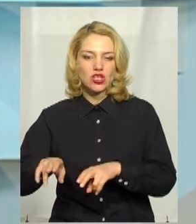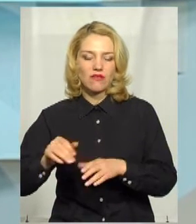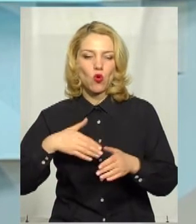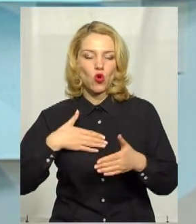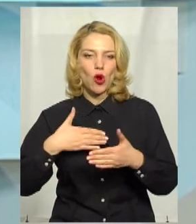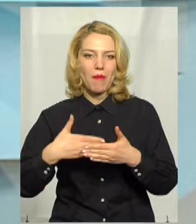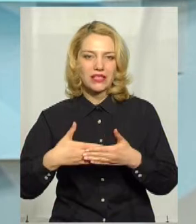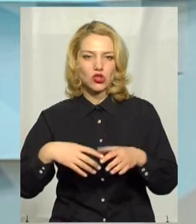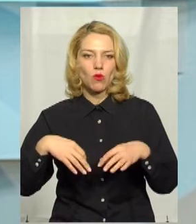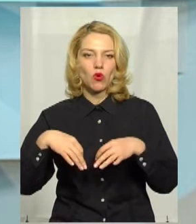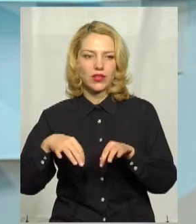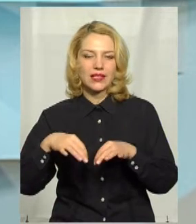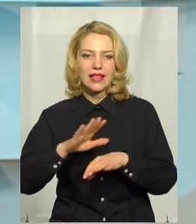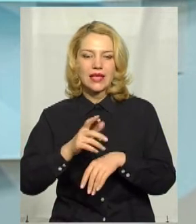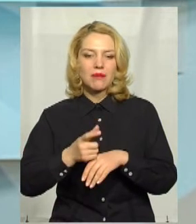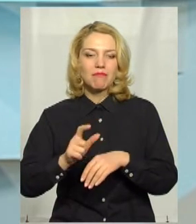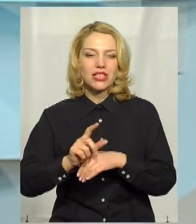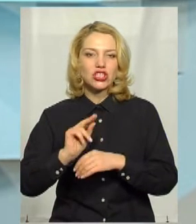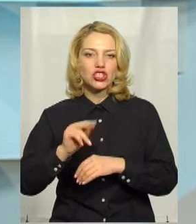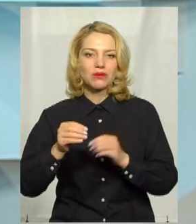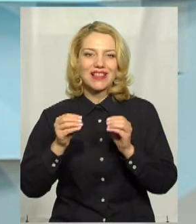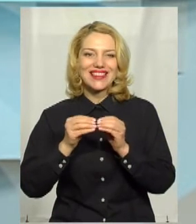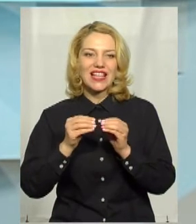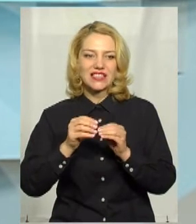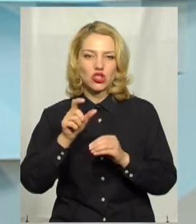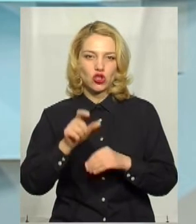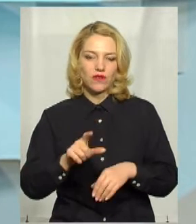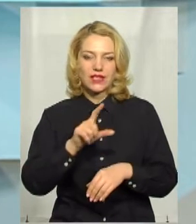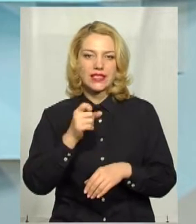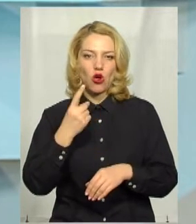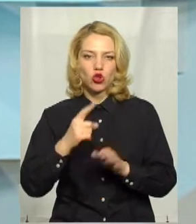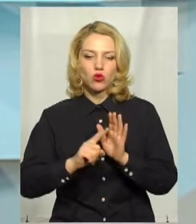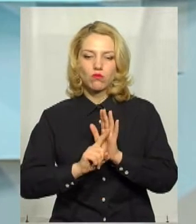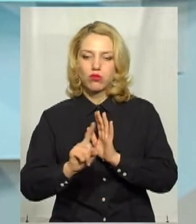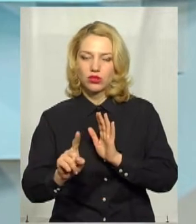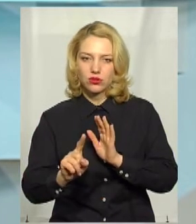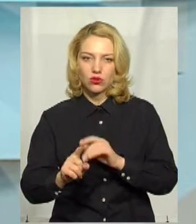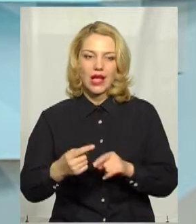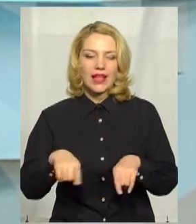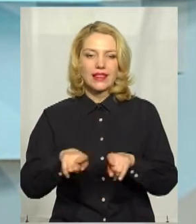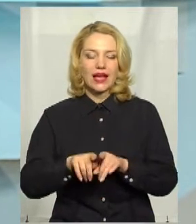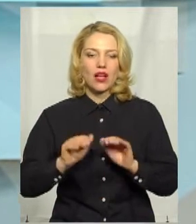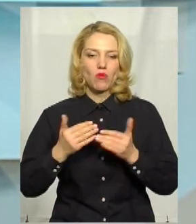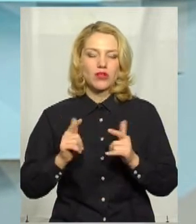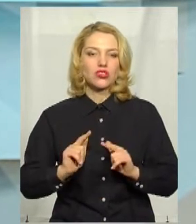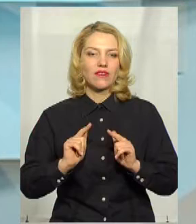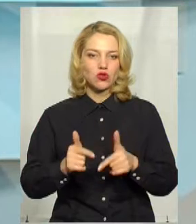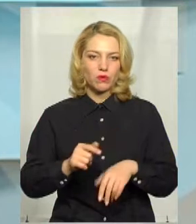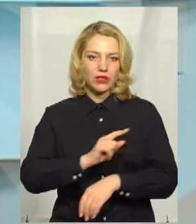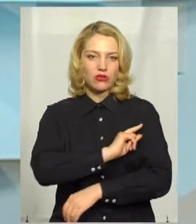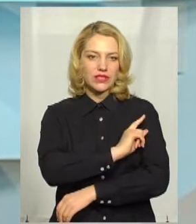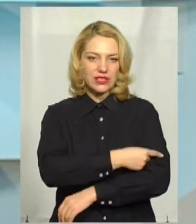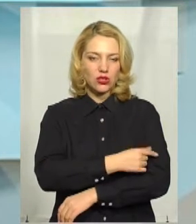транспорті не більше 10 чоловік за одну поїздку. Дійсно, дане обмеження вже вступило в силу. Ми